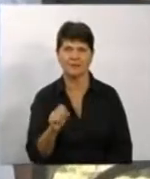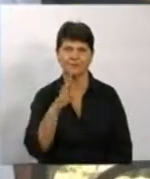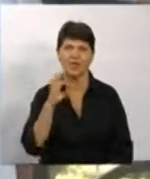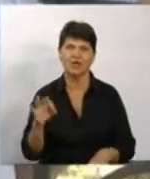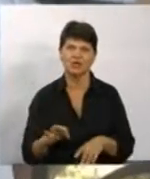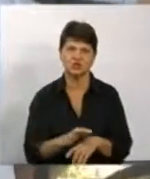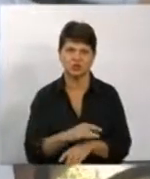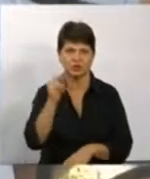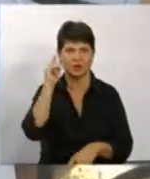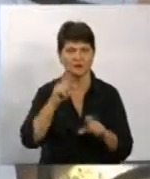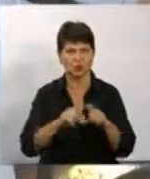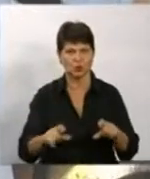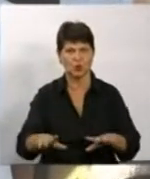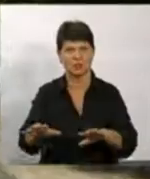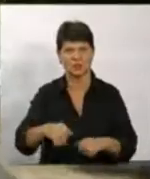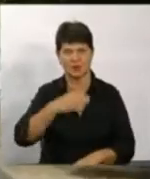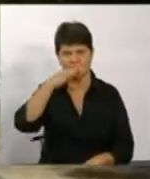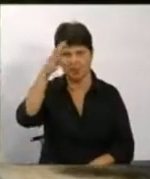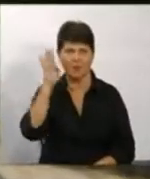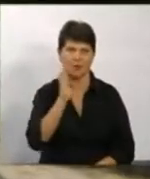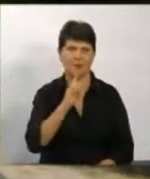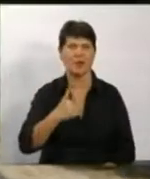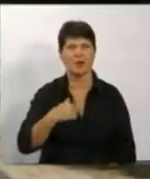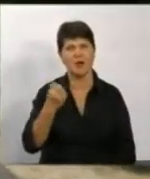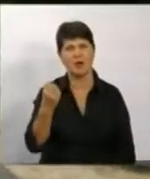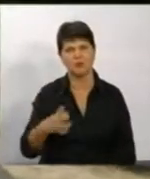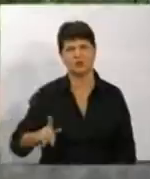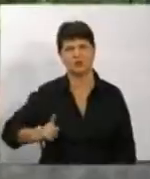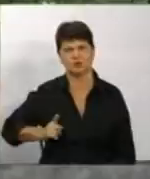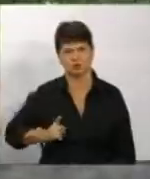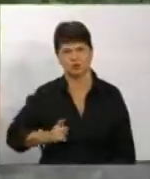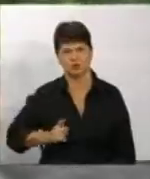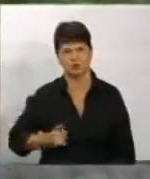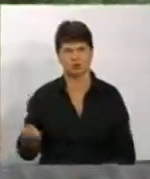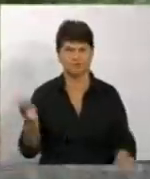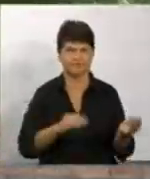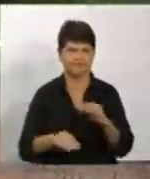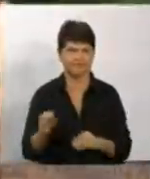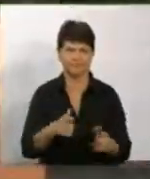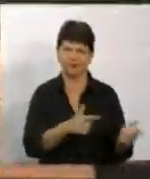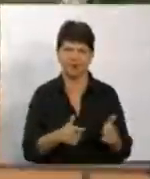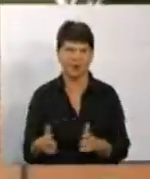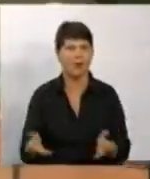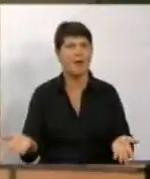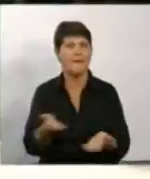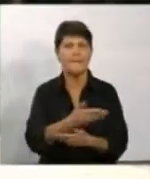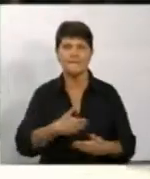забрали тут батьків. А я просто жду. Набираєш, і зібрані. Ми не переживаємо. Все нормально.